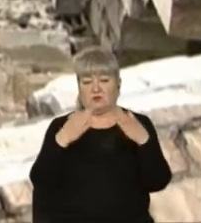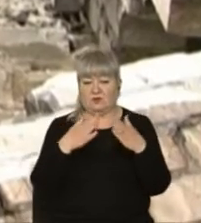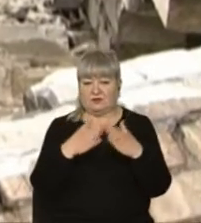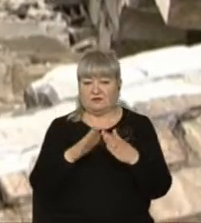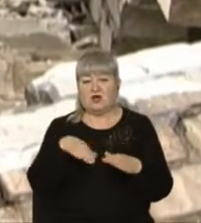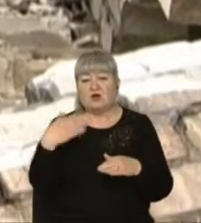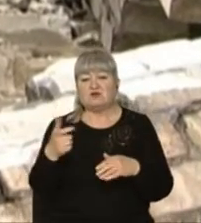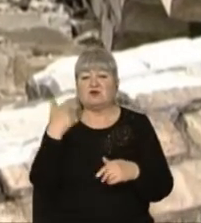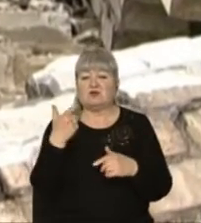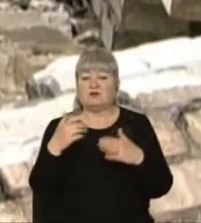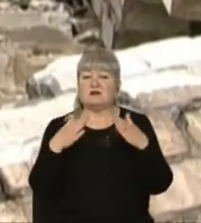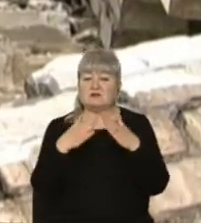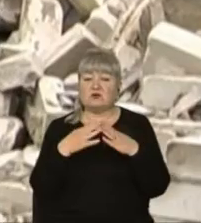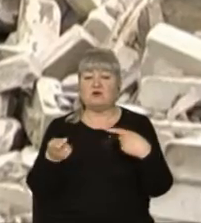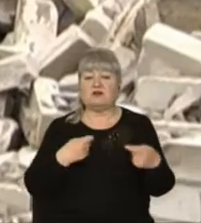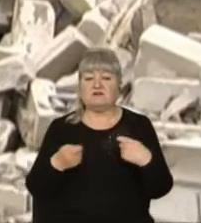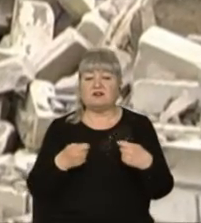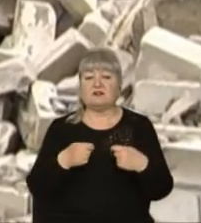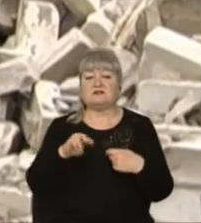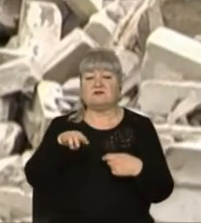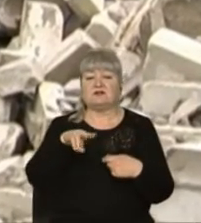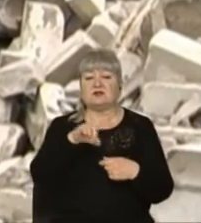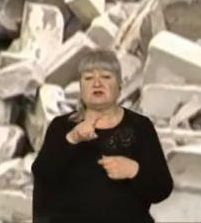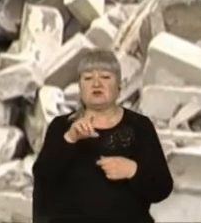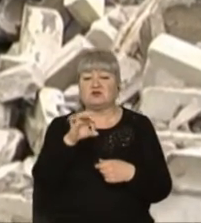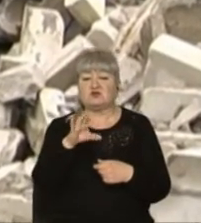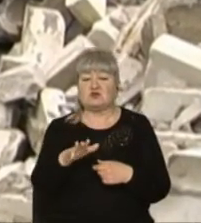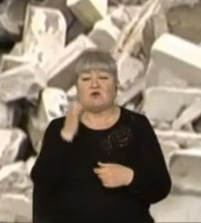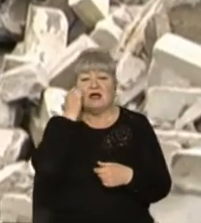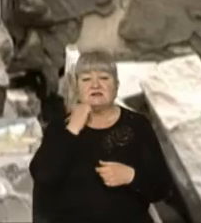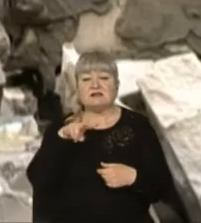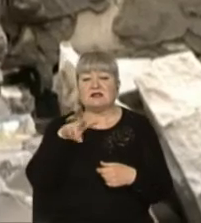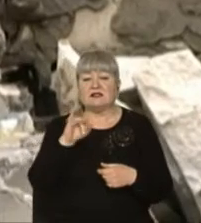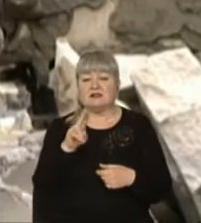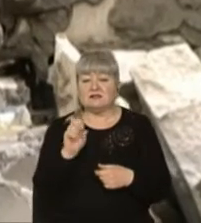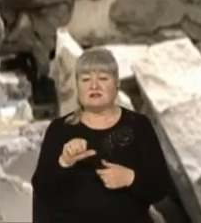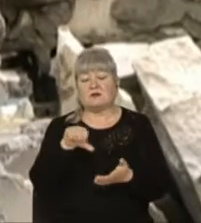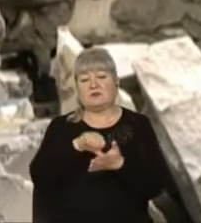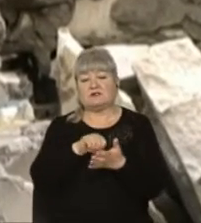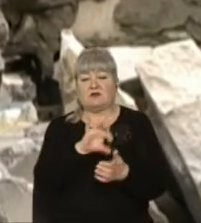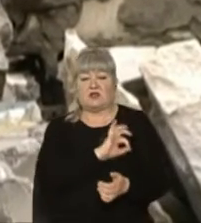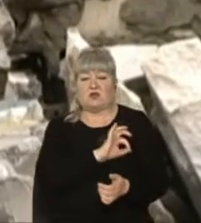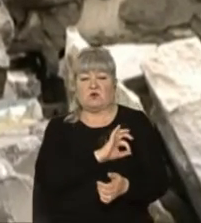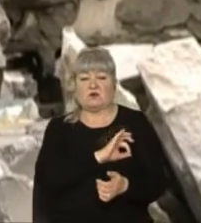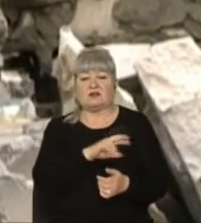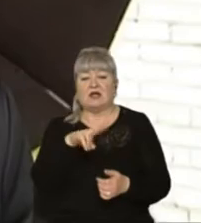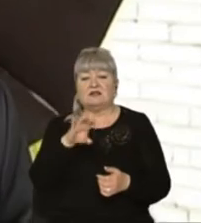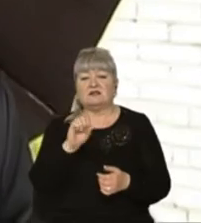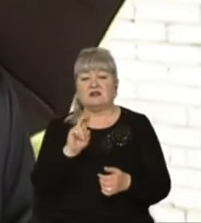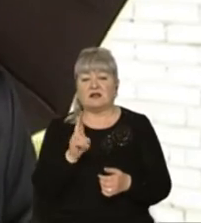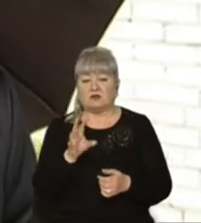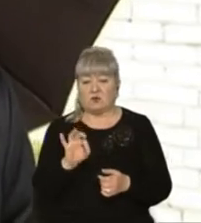власника будівлі, а це керівництво Товариства з обмеженою відповідальністю «Старий лицар» представляє юрист Олексій Дегтяренко.